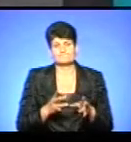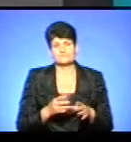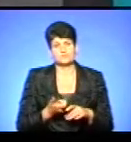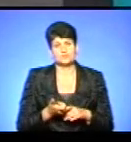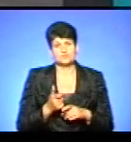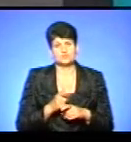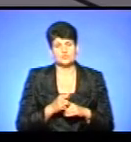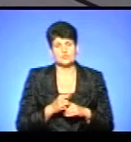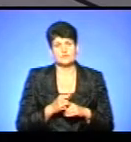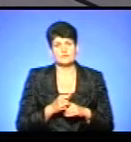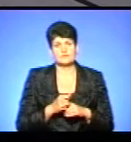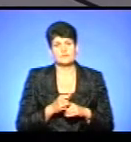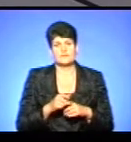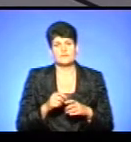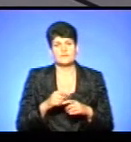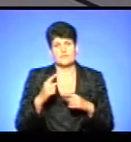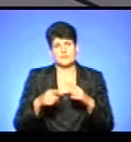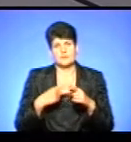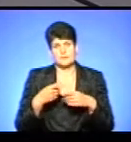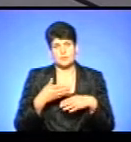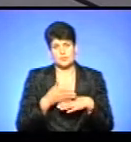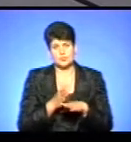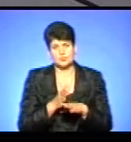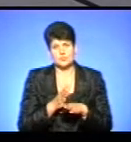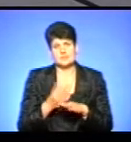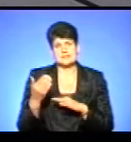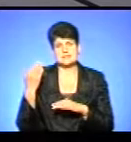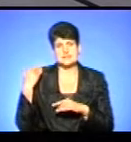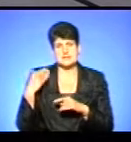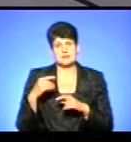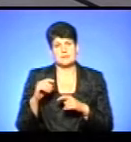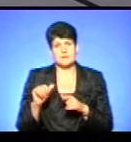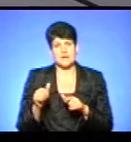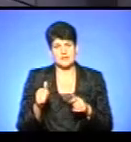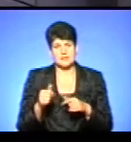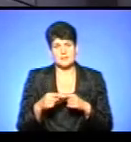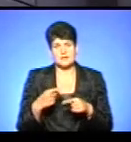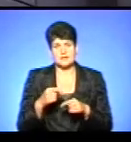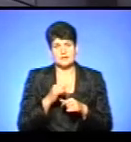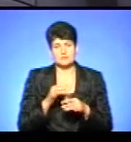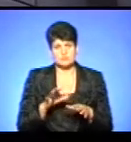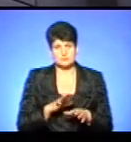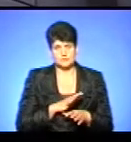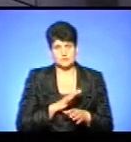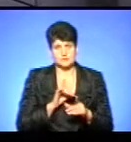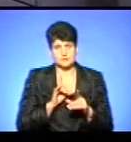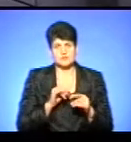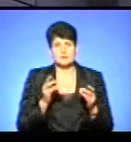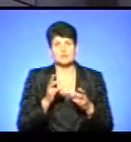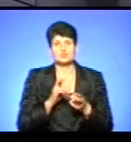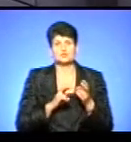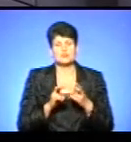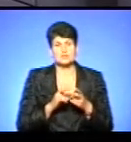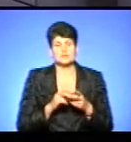вилка передня, вона погнулася, задня перекидка передач, розвалилася. Тобто їхати на ньому вже не можна було, і потрібно було шукати